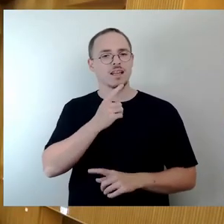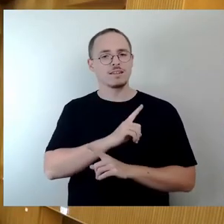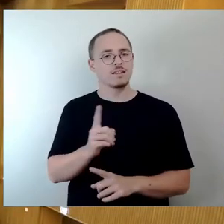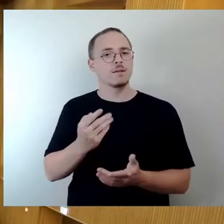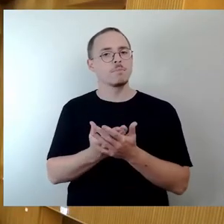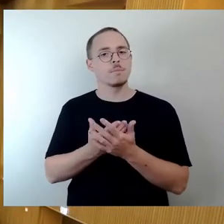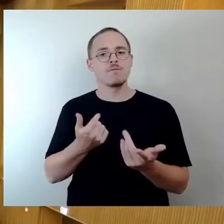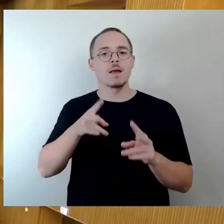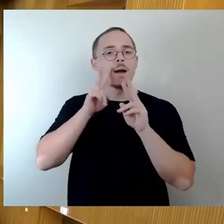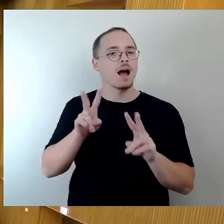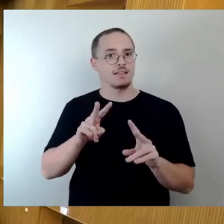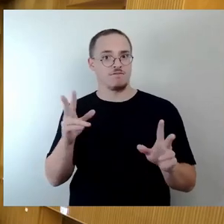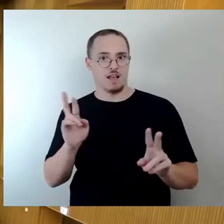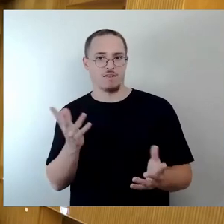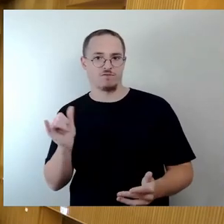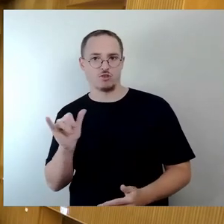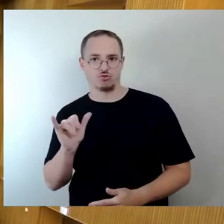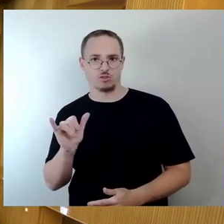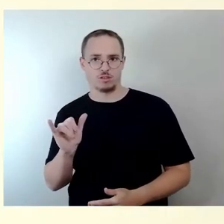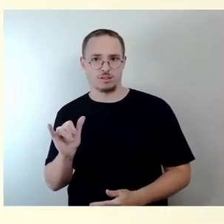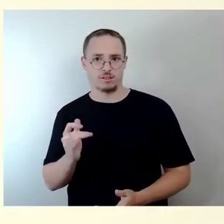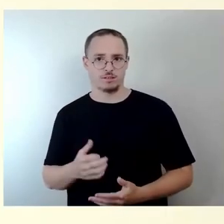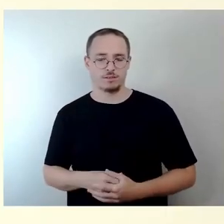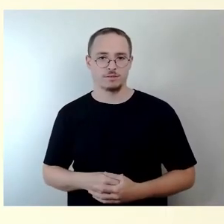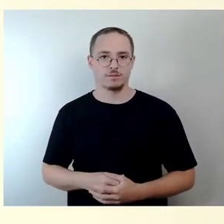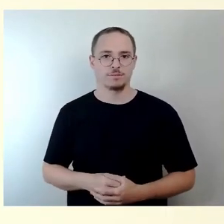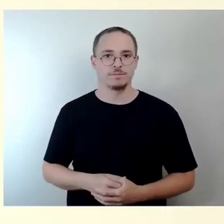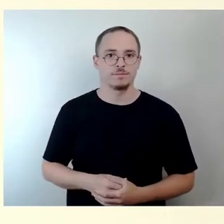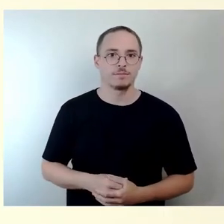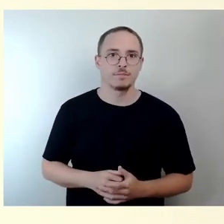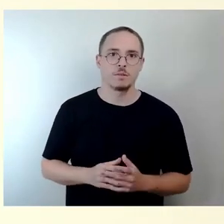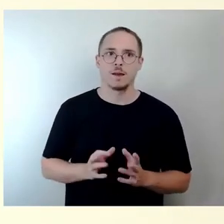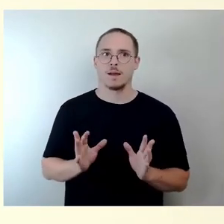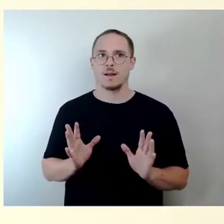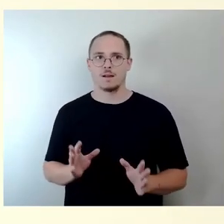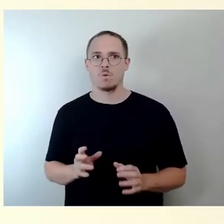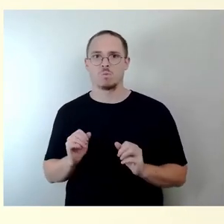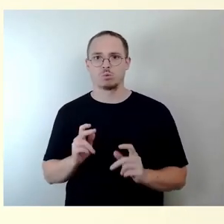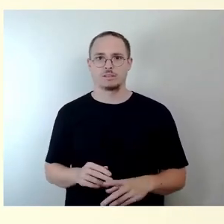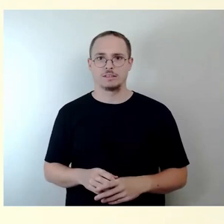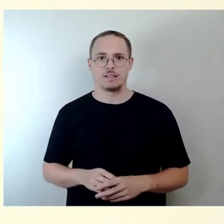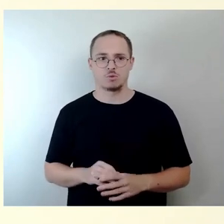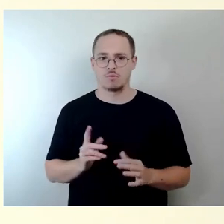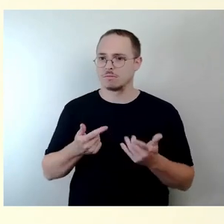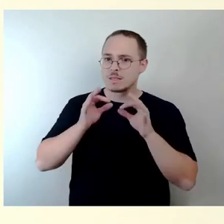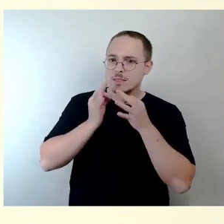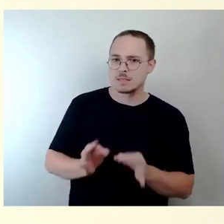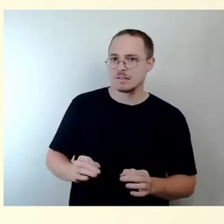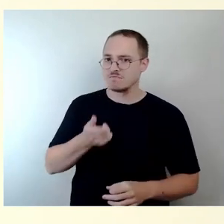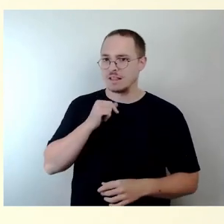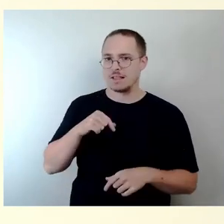Also das würde ich jetzt im Detail, wir wollen ja nach der aktuellen Stunde gehen, so ins Detail gehen, dass